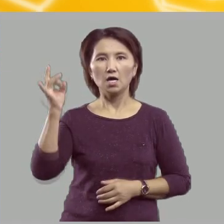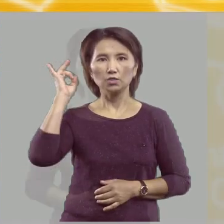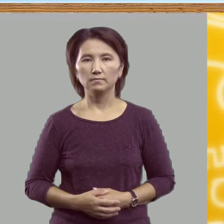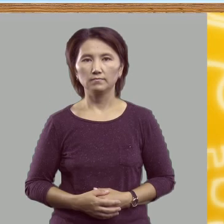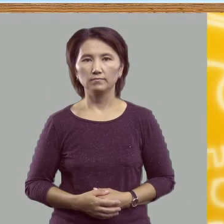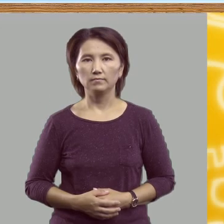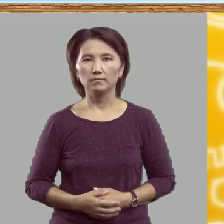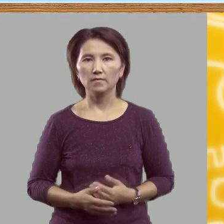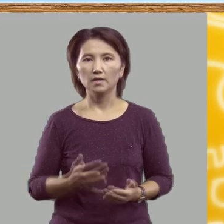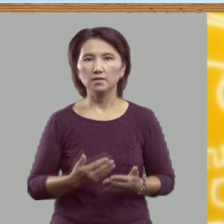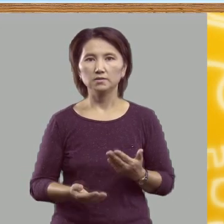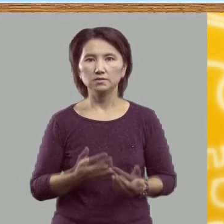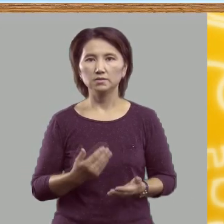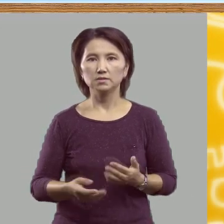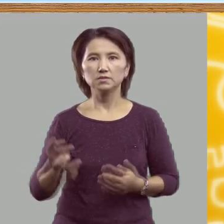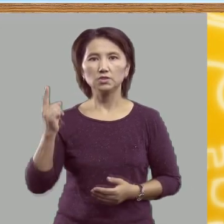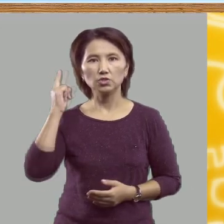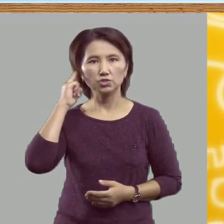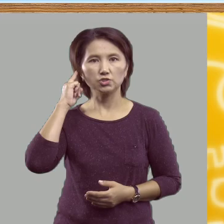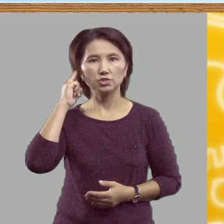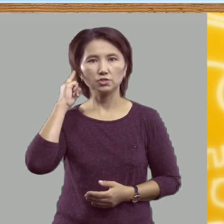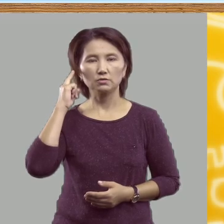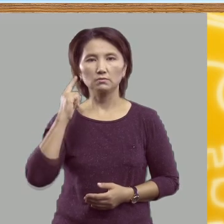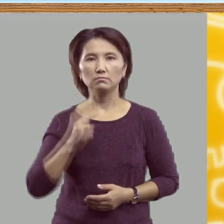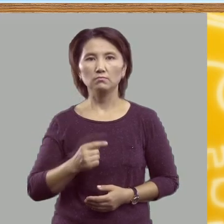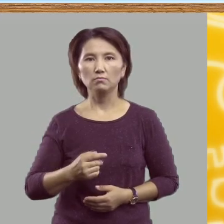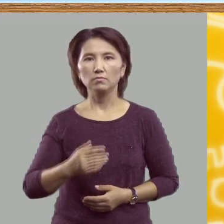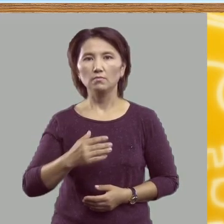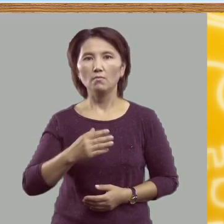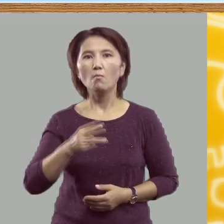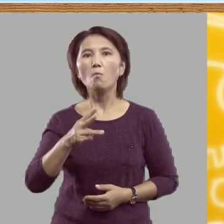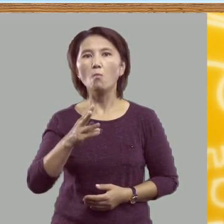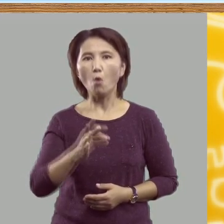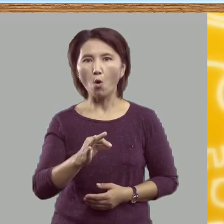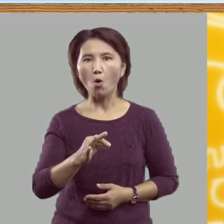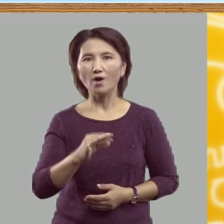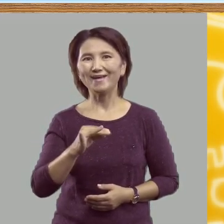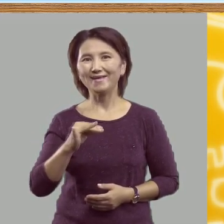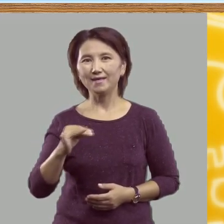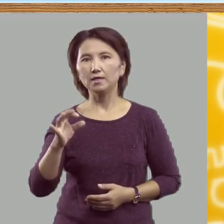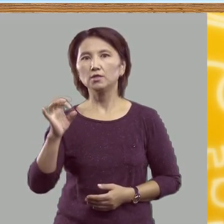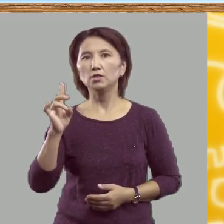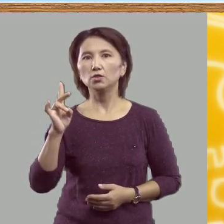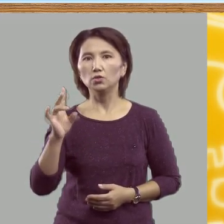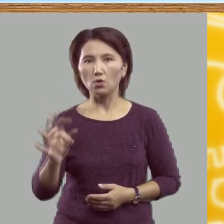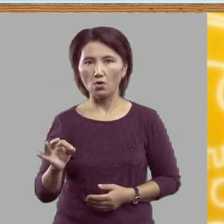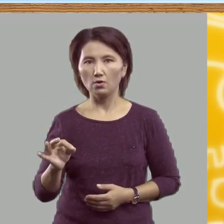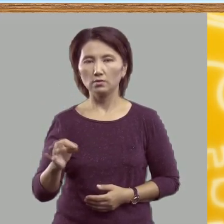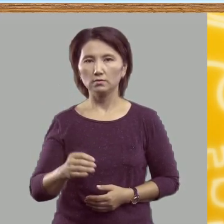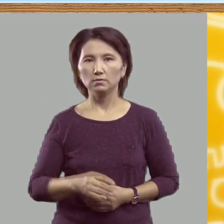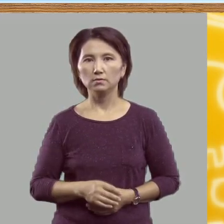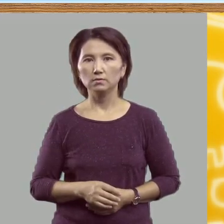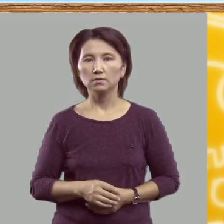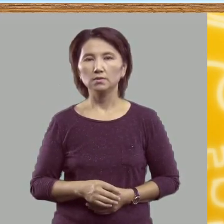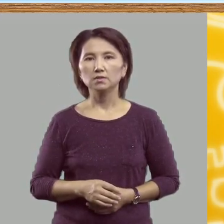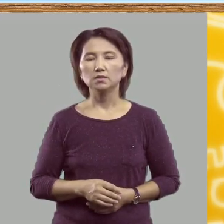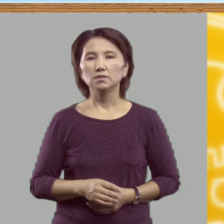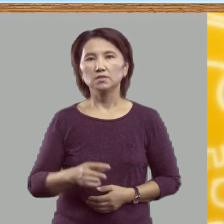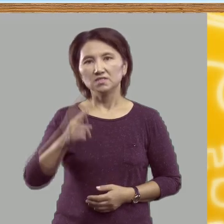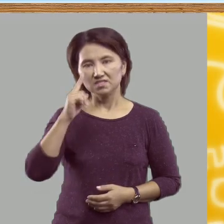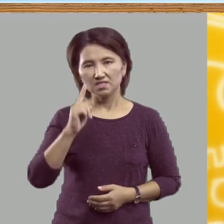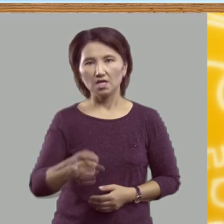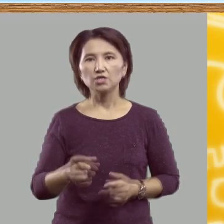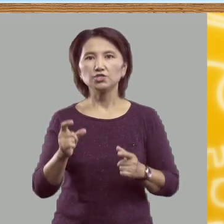Если слышишь МО и НО, значит, в